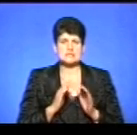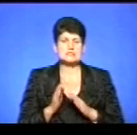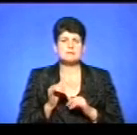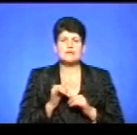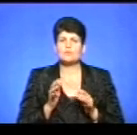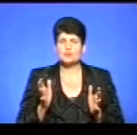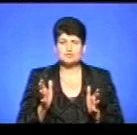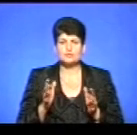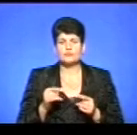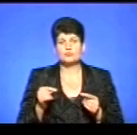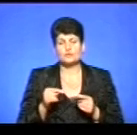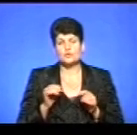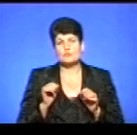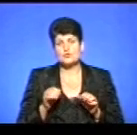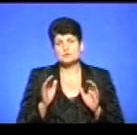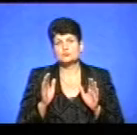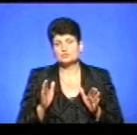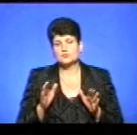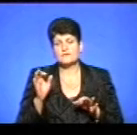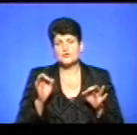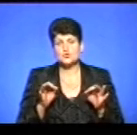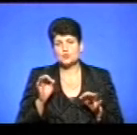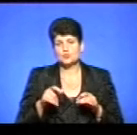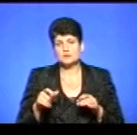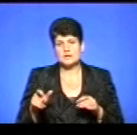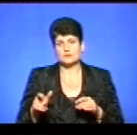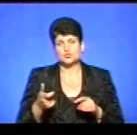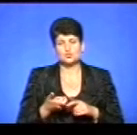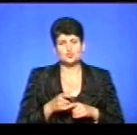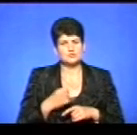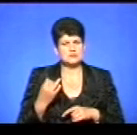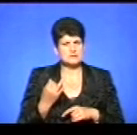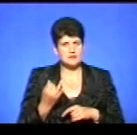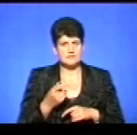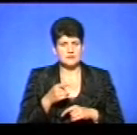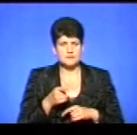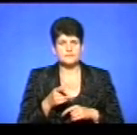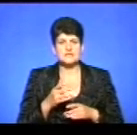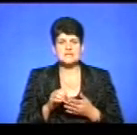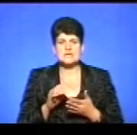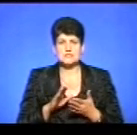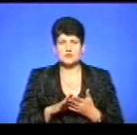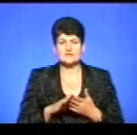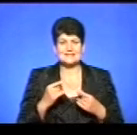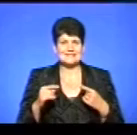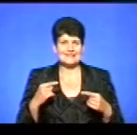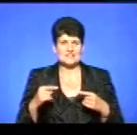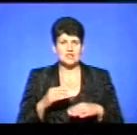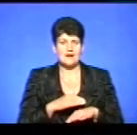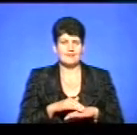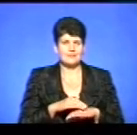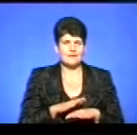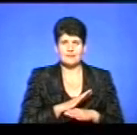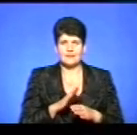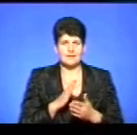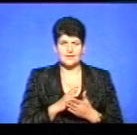можемо. Відповідно, звичайно, що може бути якийсь відсоток людей, якщо людина дуже зацікавлена в цій петиції, який там зареєстрований з інших адрес і, наприклад, не